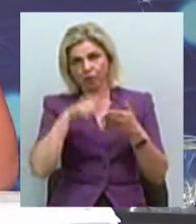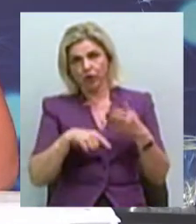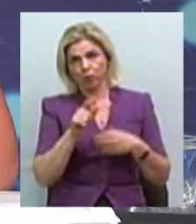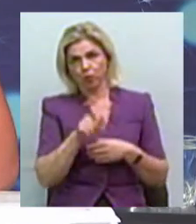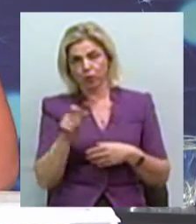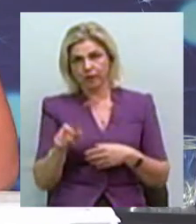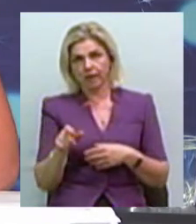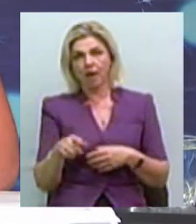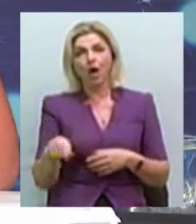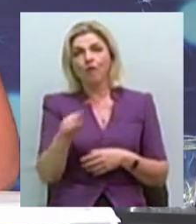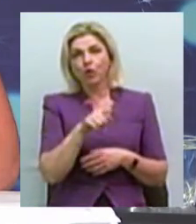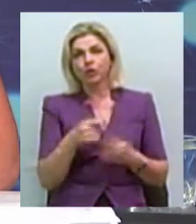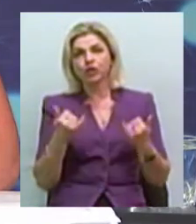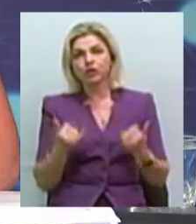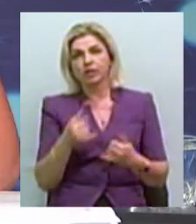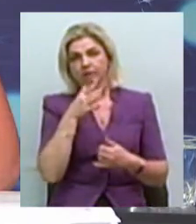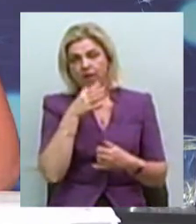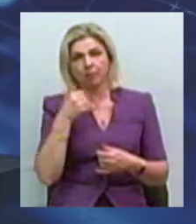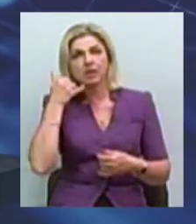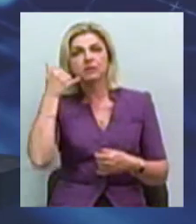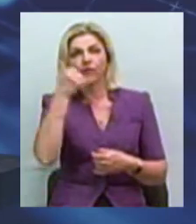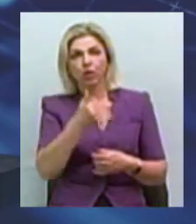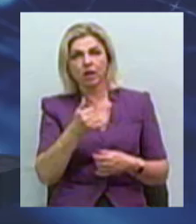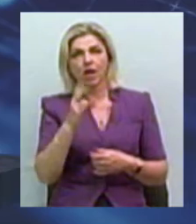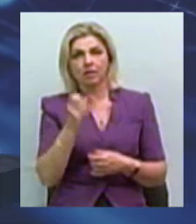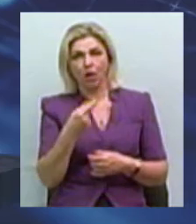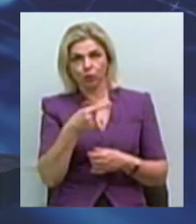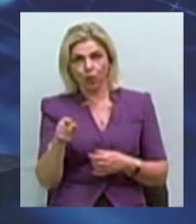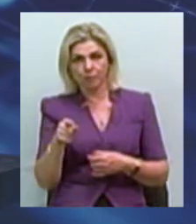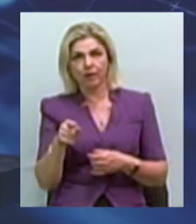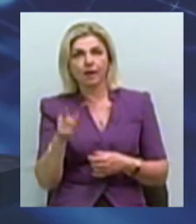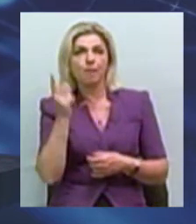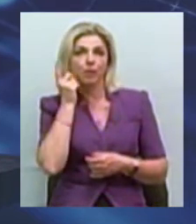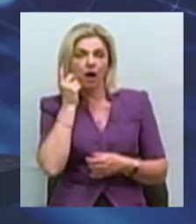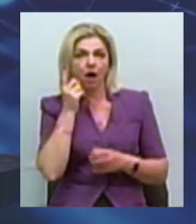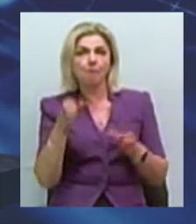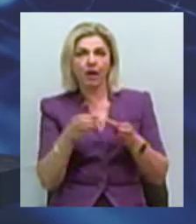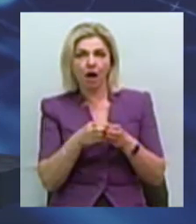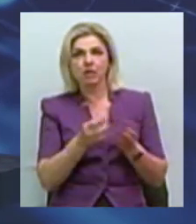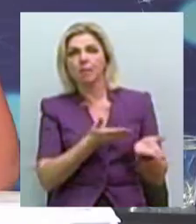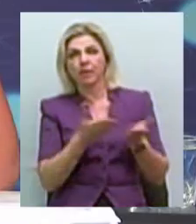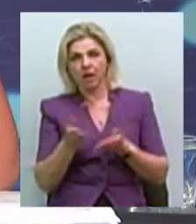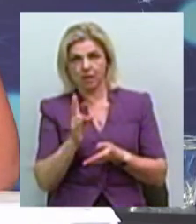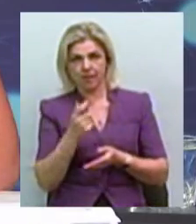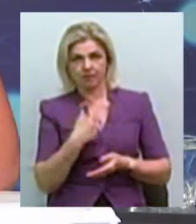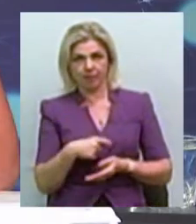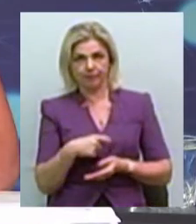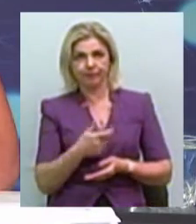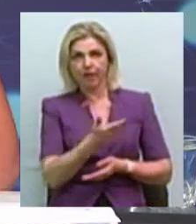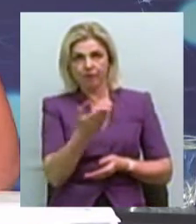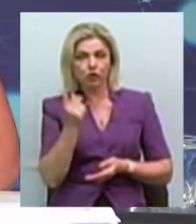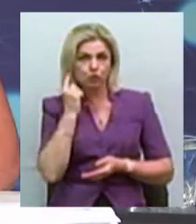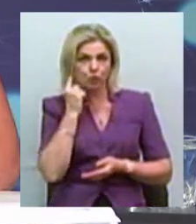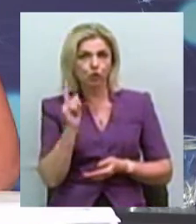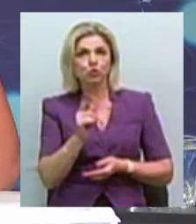вони вже на даний час телефонують на телефони мобільних бригад і запрошують їх до себе. Ви вже почули, що